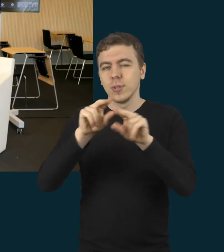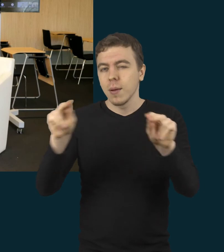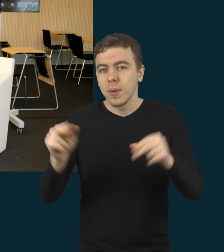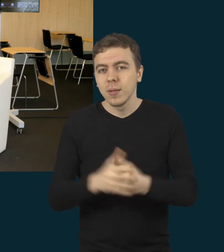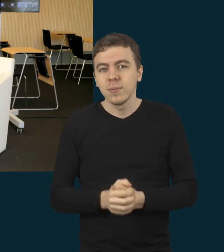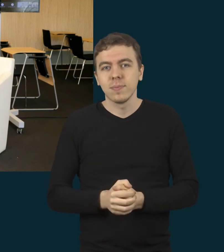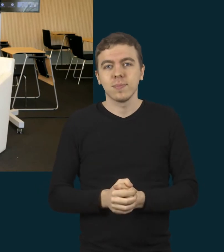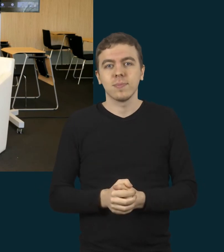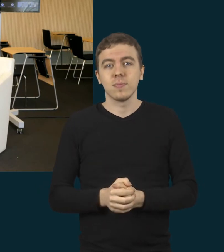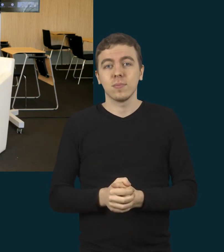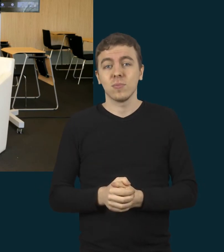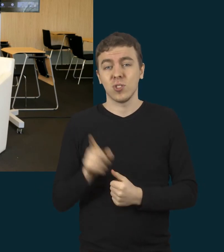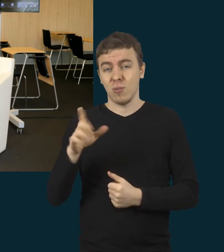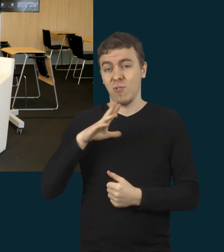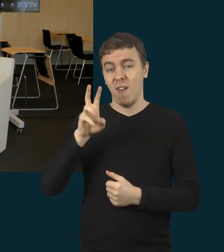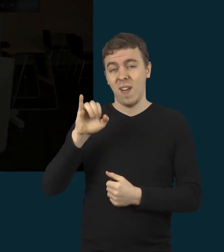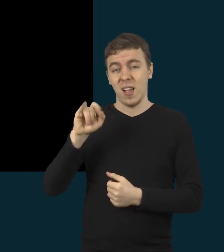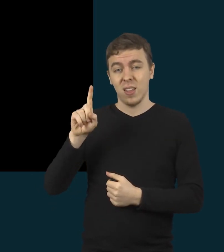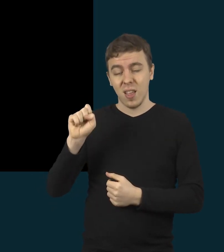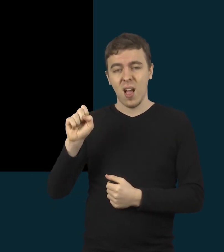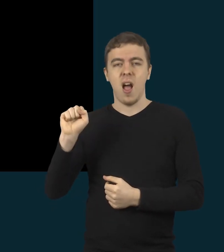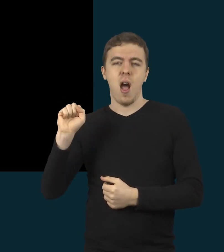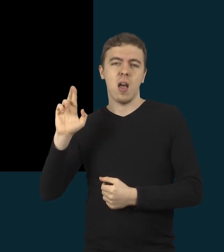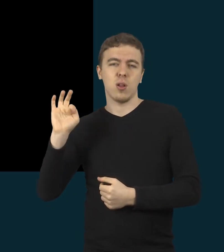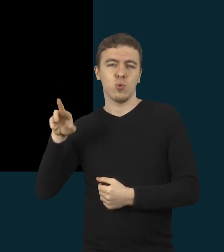Su mums buvo Vaida ir Artur.